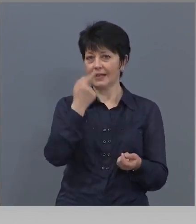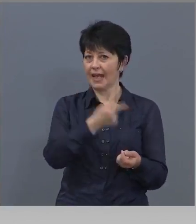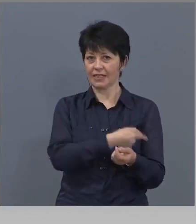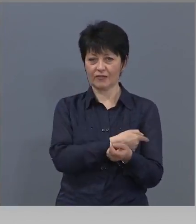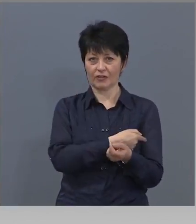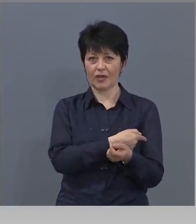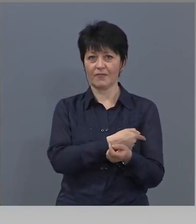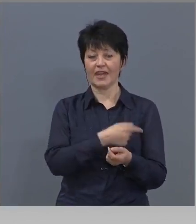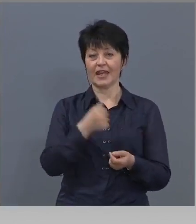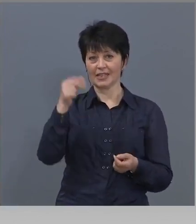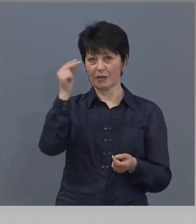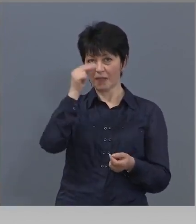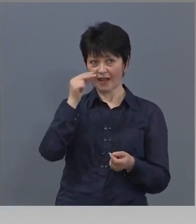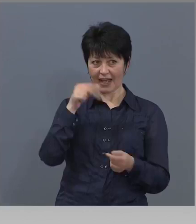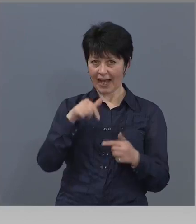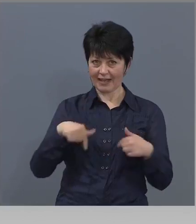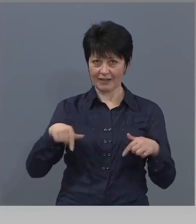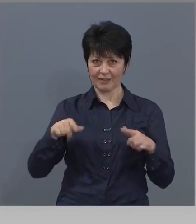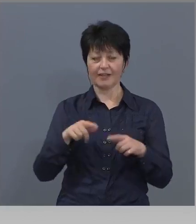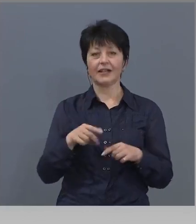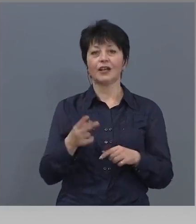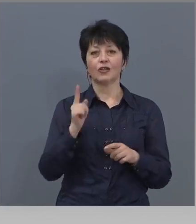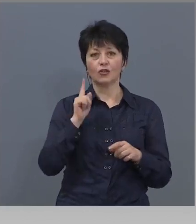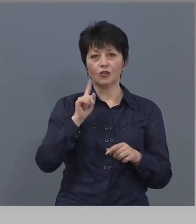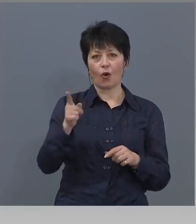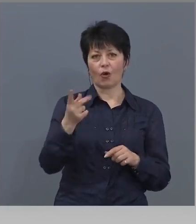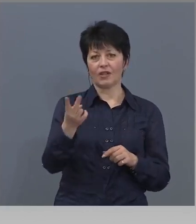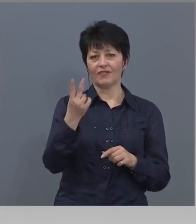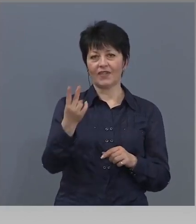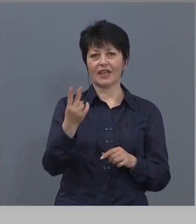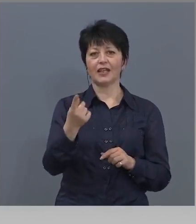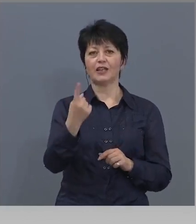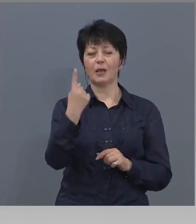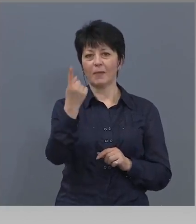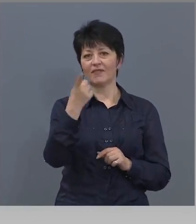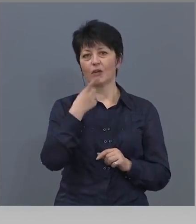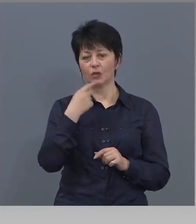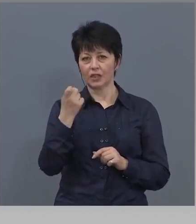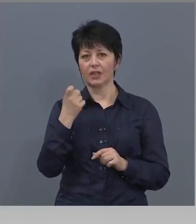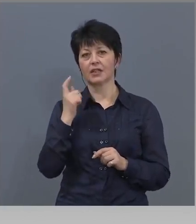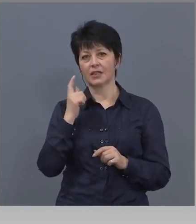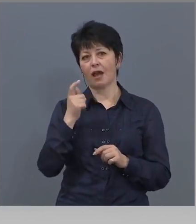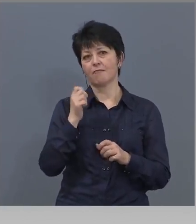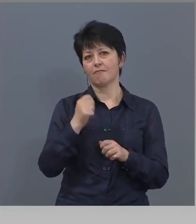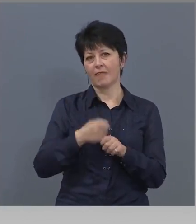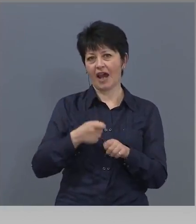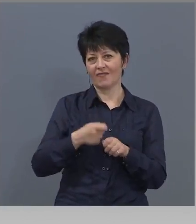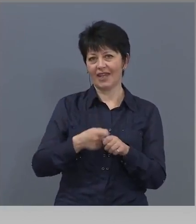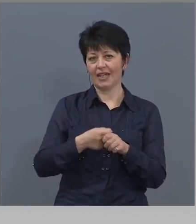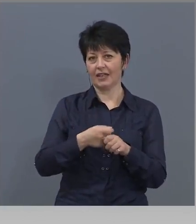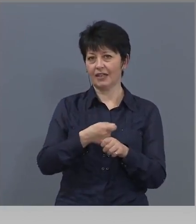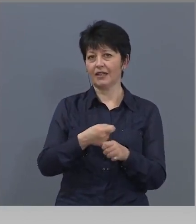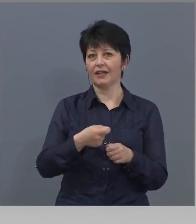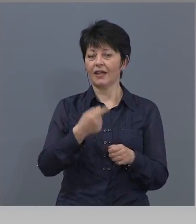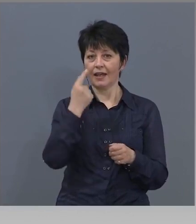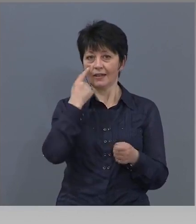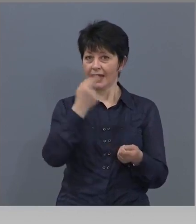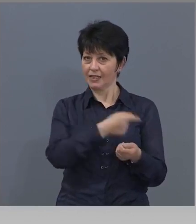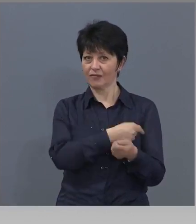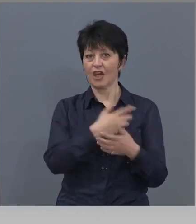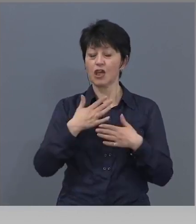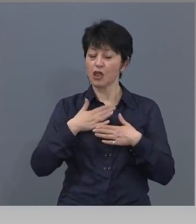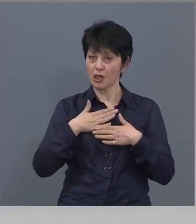2001 година са произвеждани тестове. 2001 година са ликвидирани. имали сме институт.